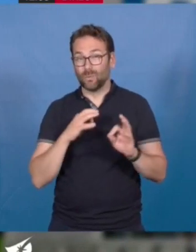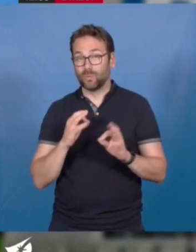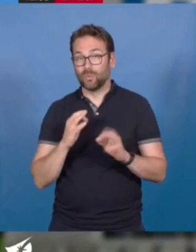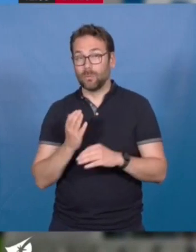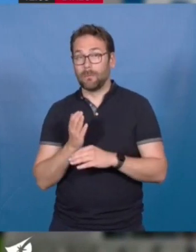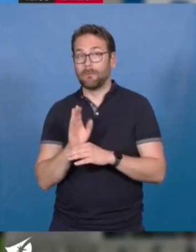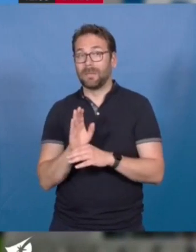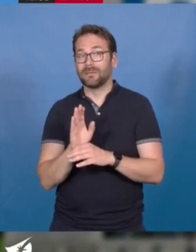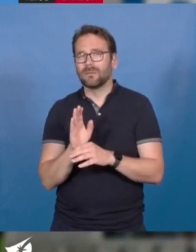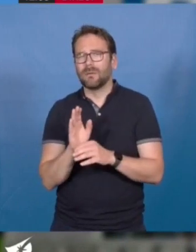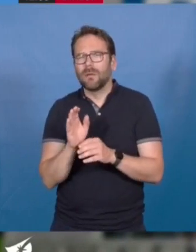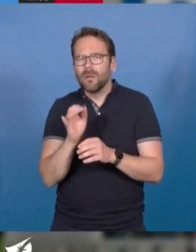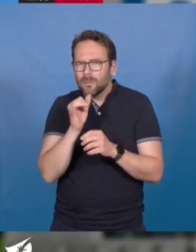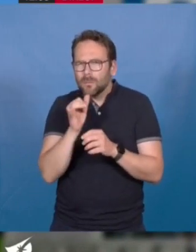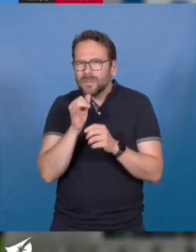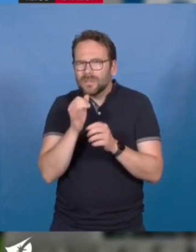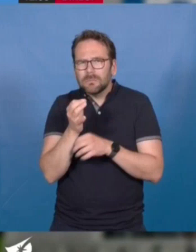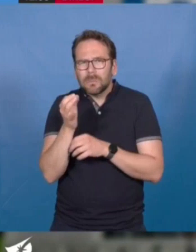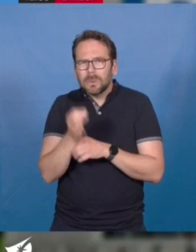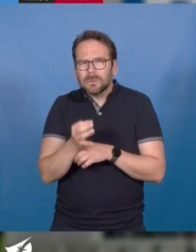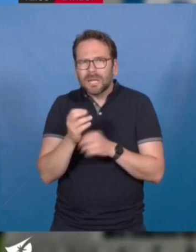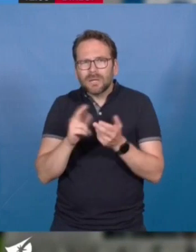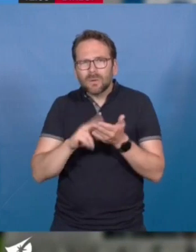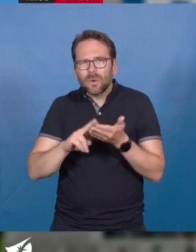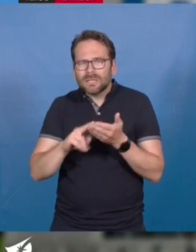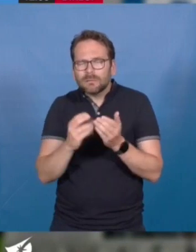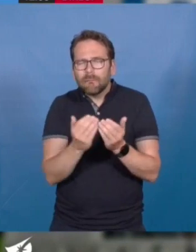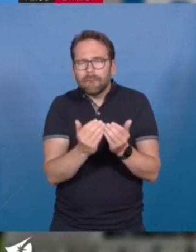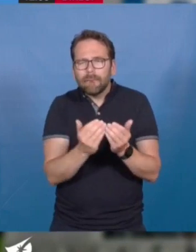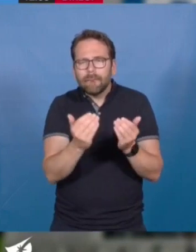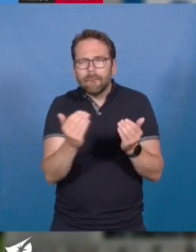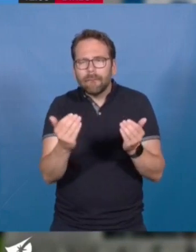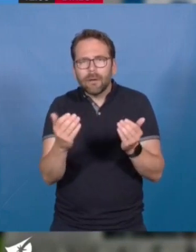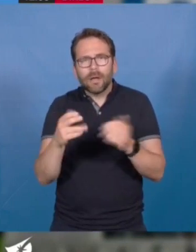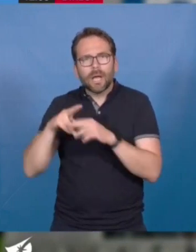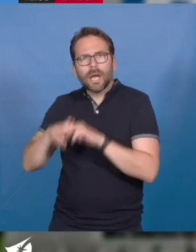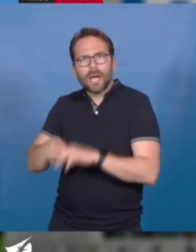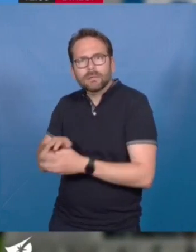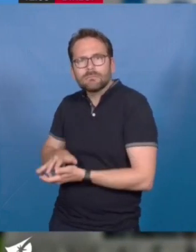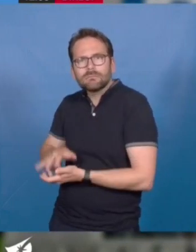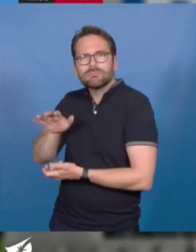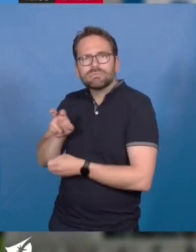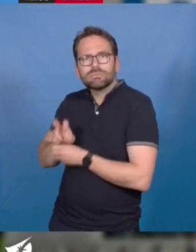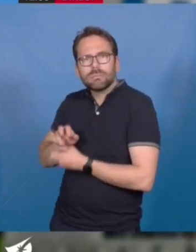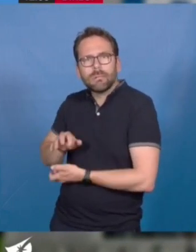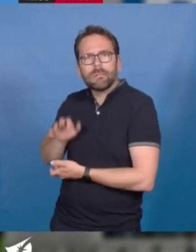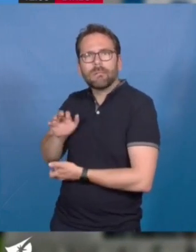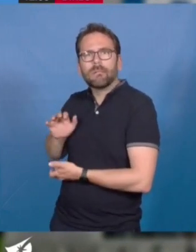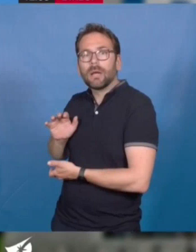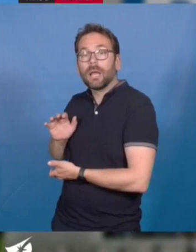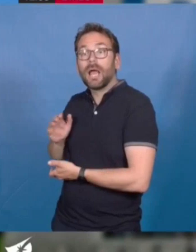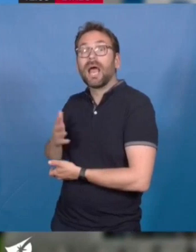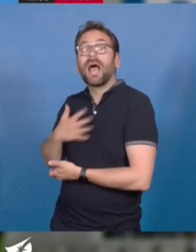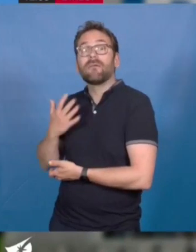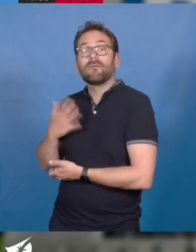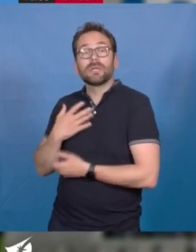partie infime, un tout petit pourcentage de nos collections. Et donc, ce projet permettra de les mettre en